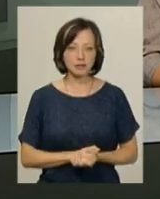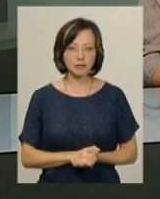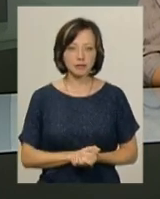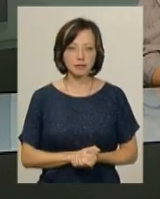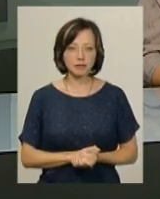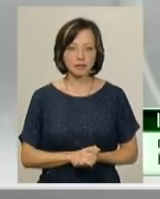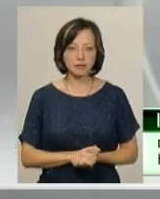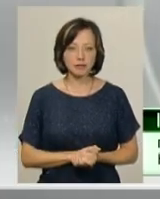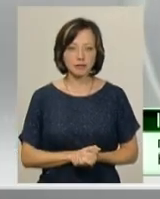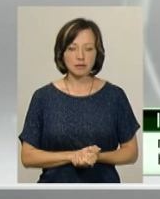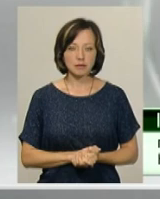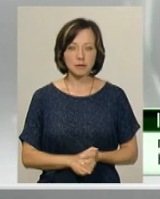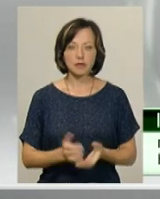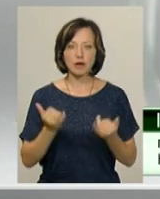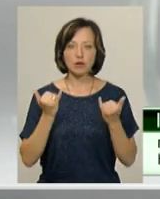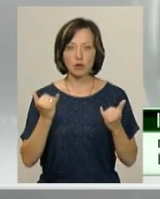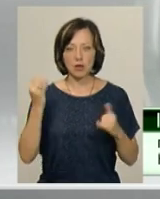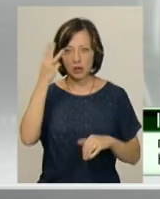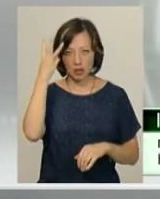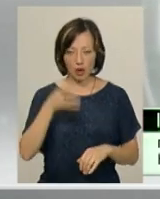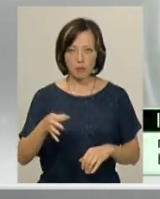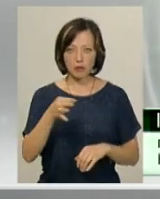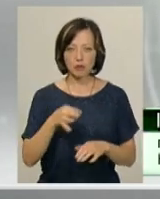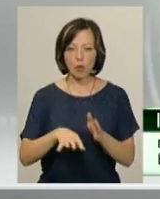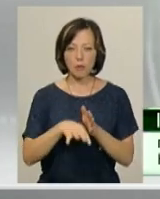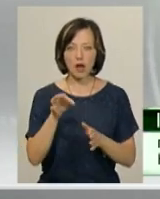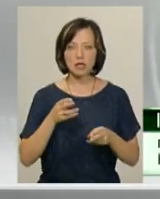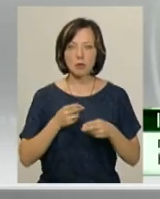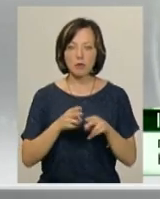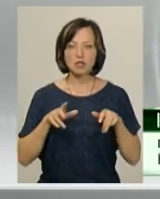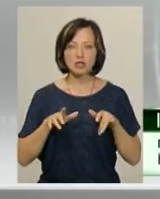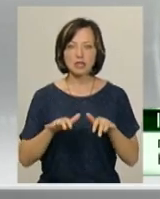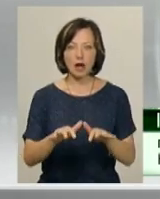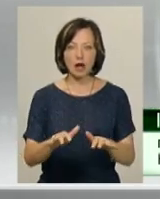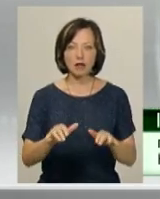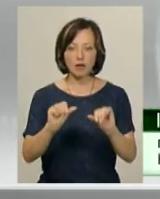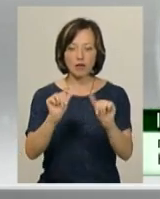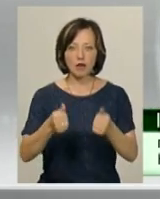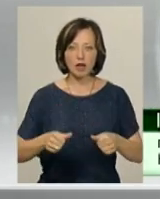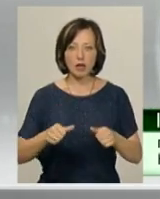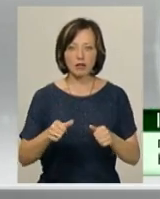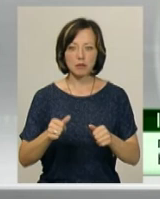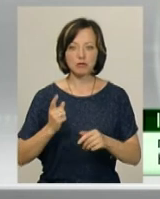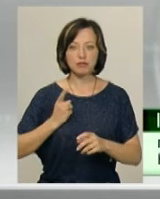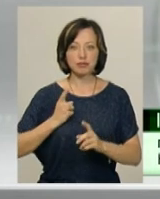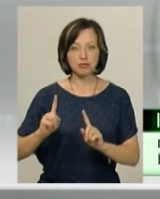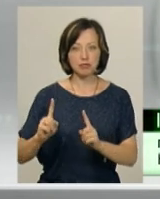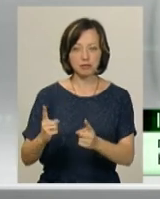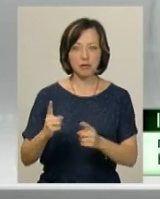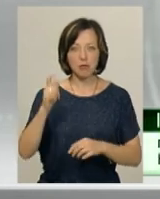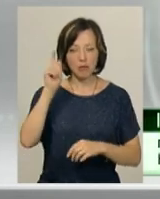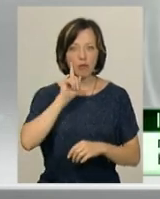Сьогодні на Хмельницьчині обрали запобіжний захід у вигляді тримання під вартою